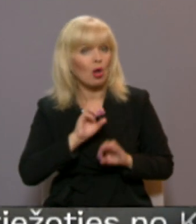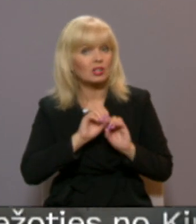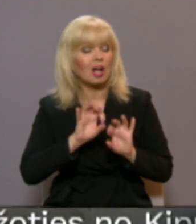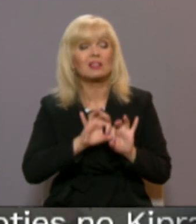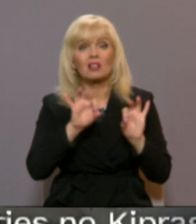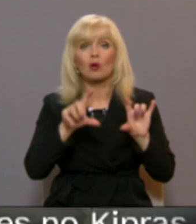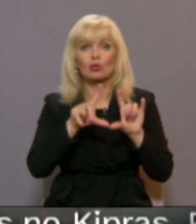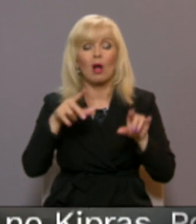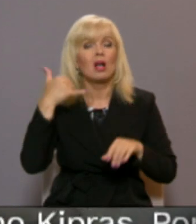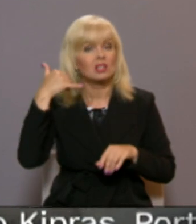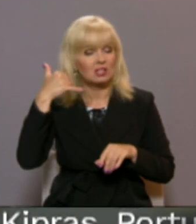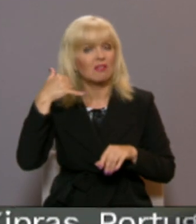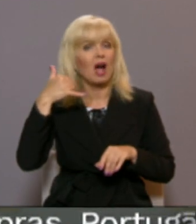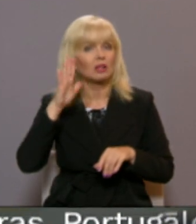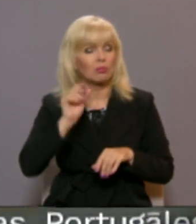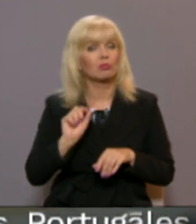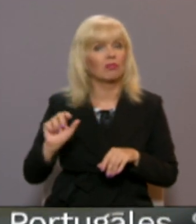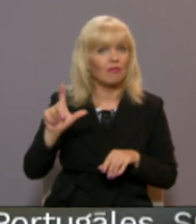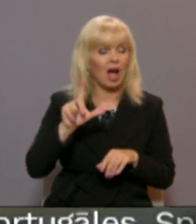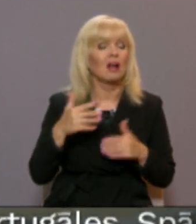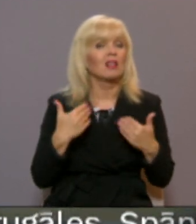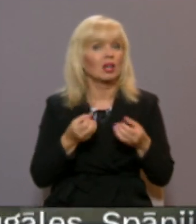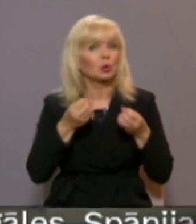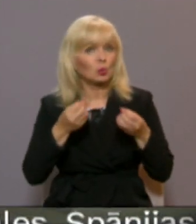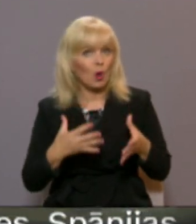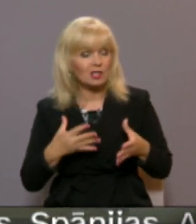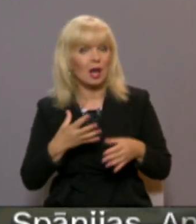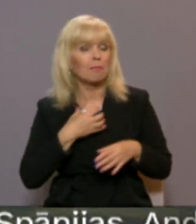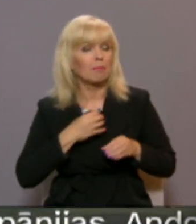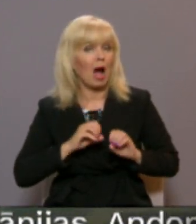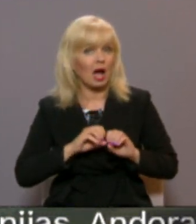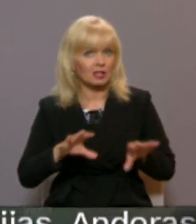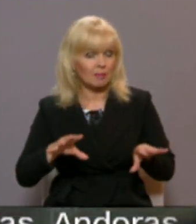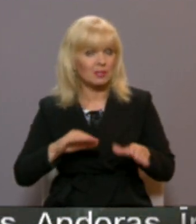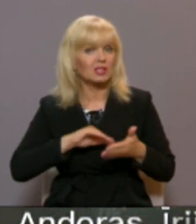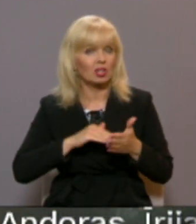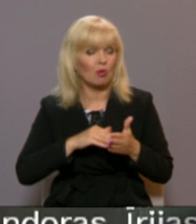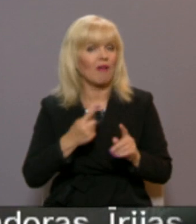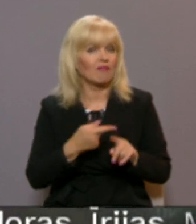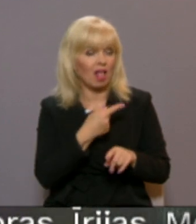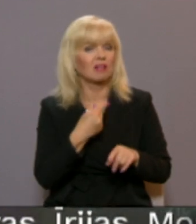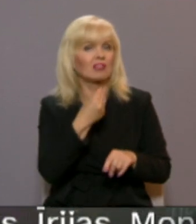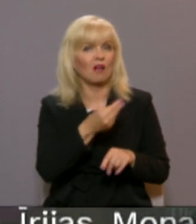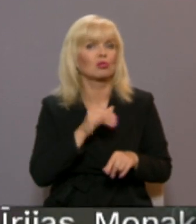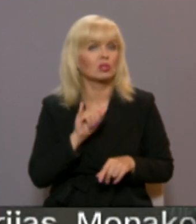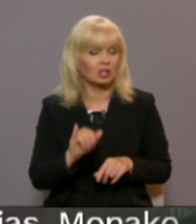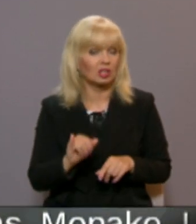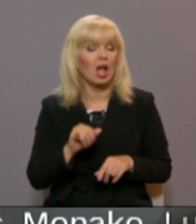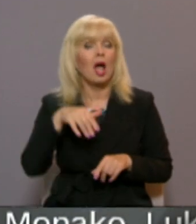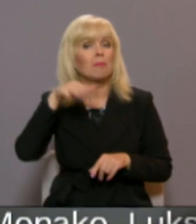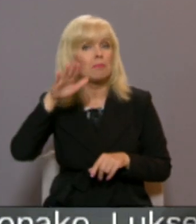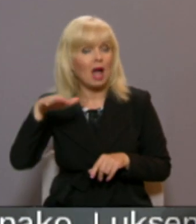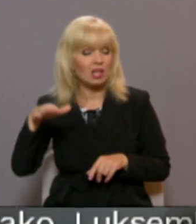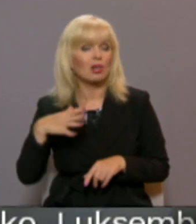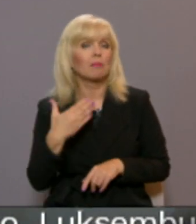skolai, zvana būs vēl vairāk un jau tagad secināts – pandēmijas situācija ir pasliktinājusi. Pusaudži tieši Pusaudži to